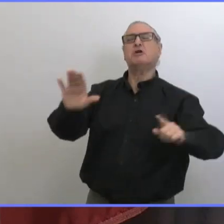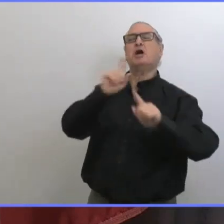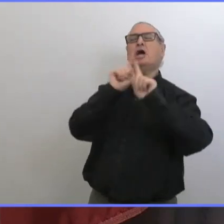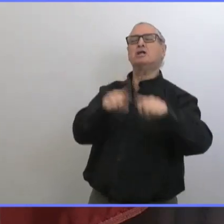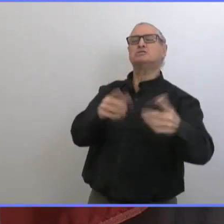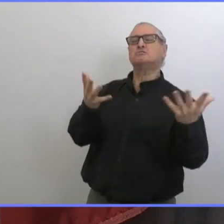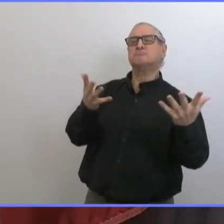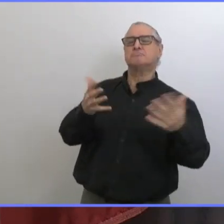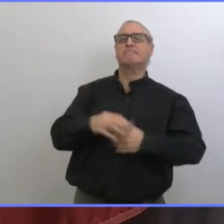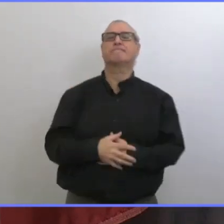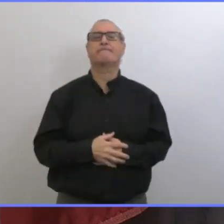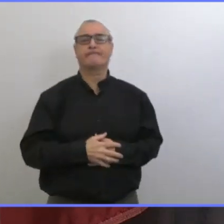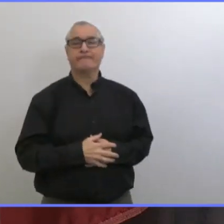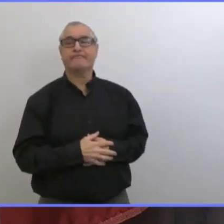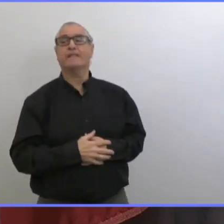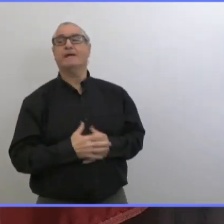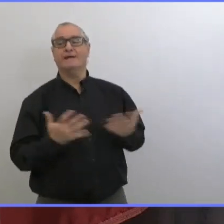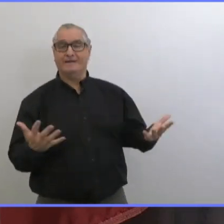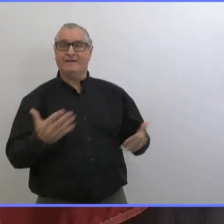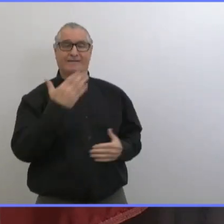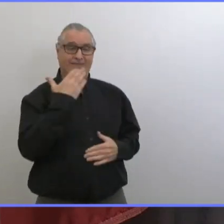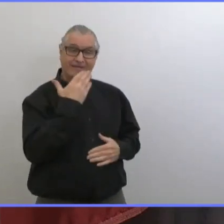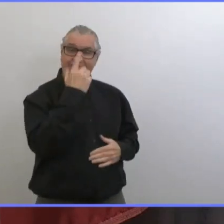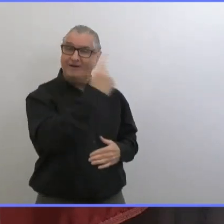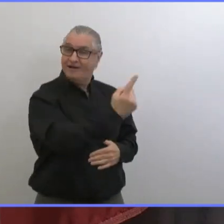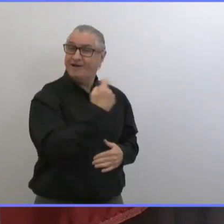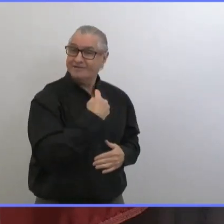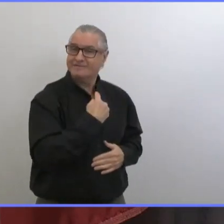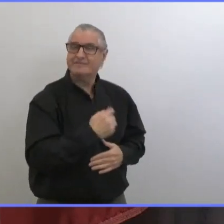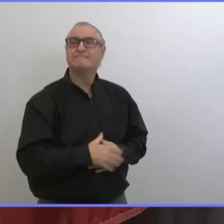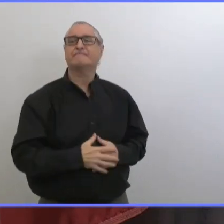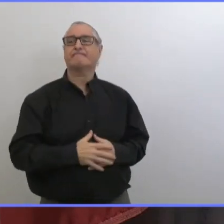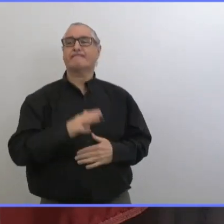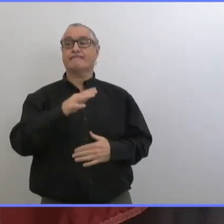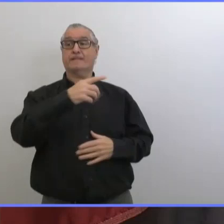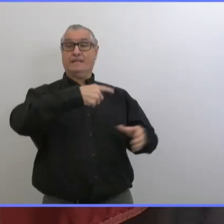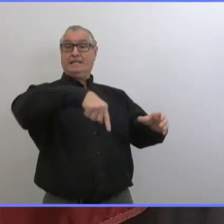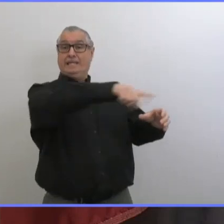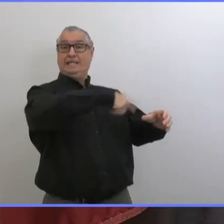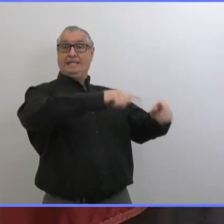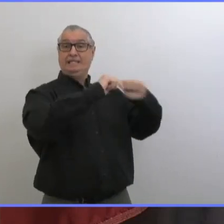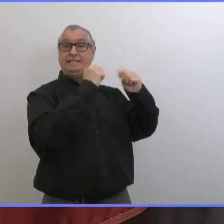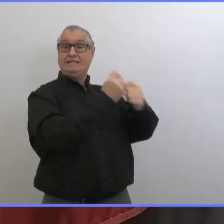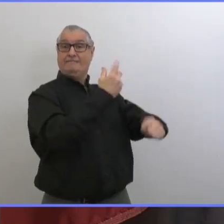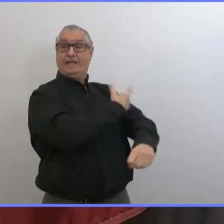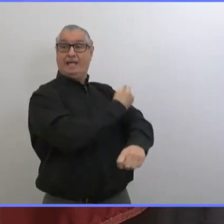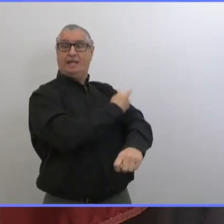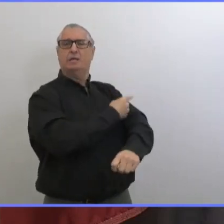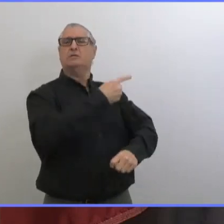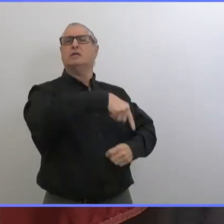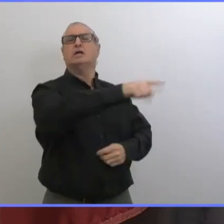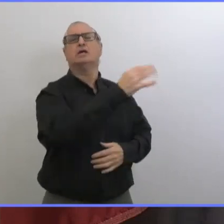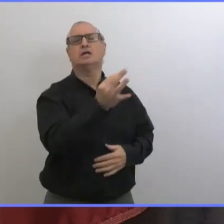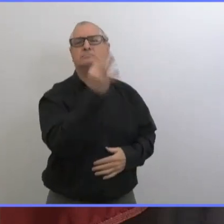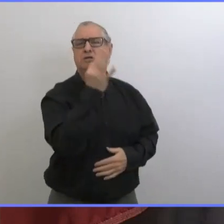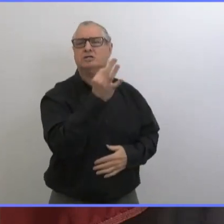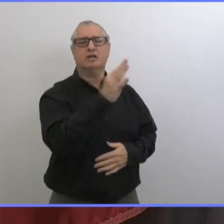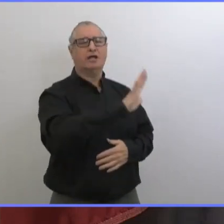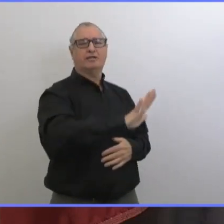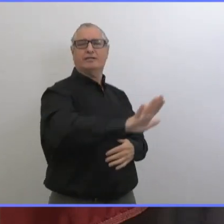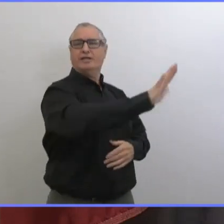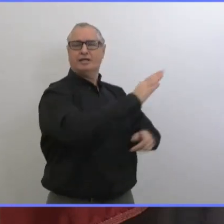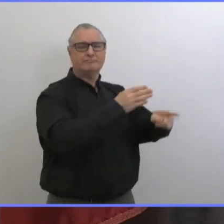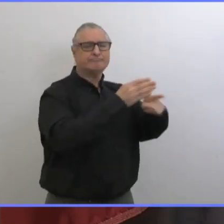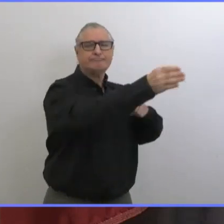? Merci Bart,'est une très bonne question et certainement, on a une équipe extraordinaire d'experts avec ce groupe de